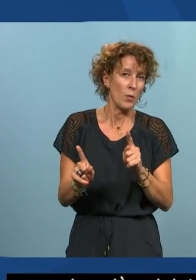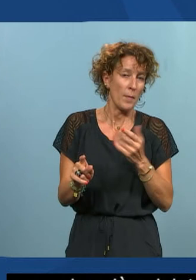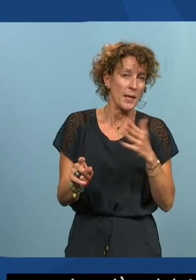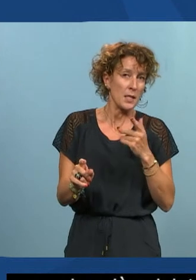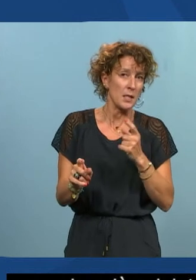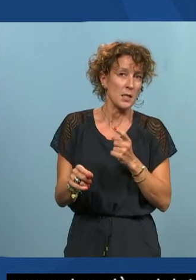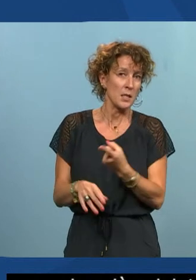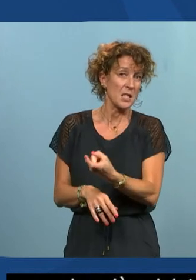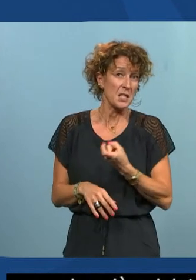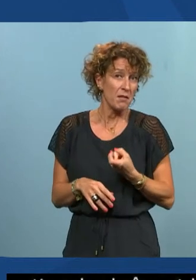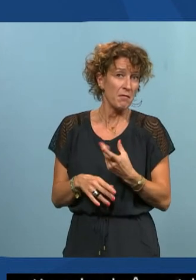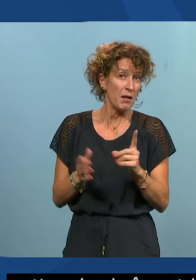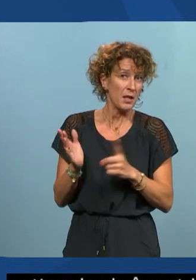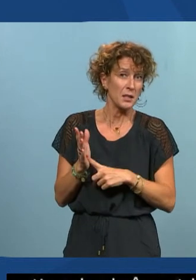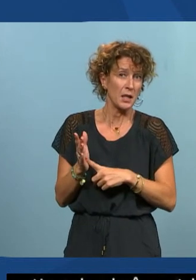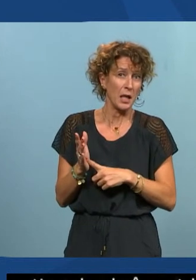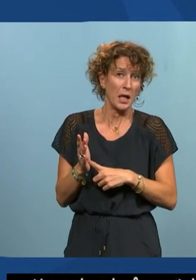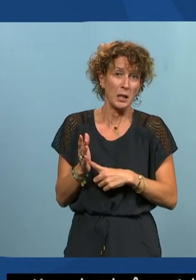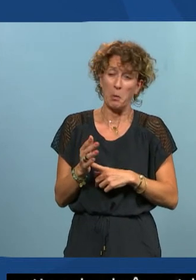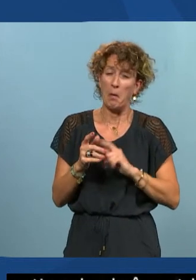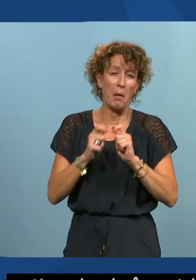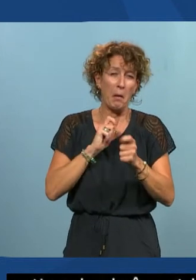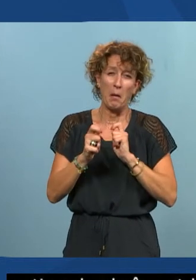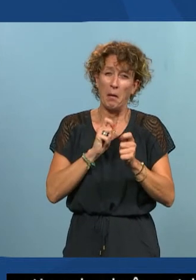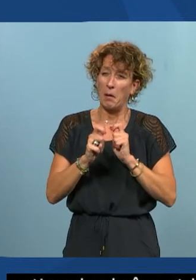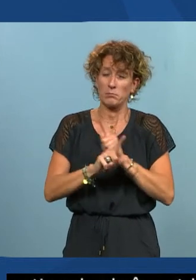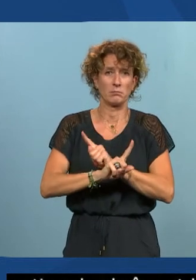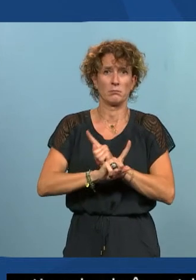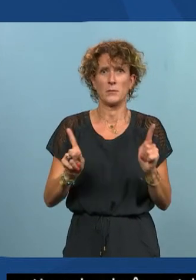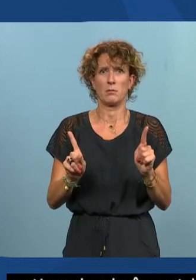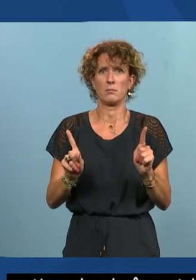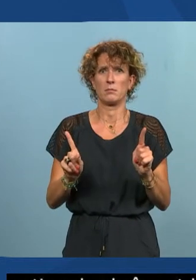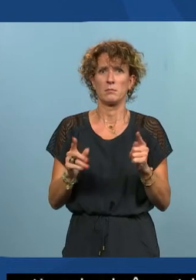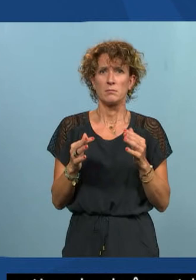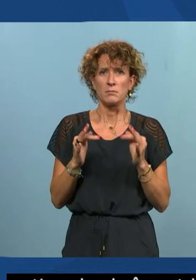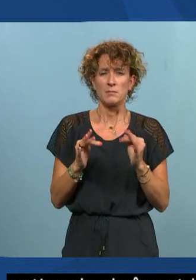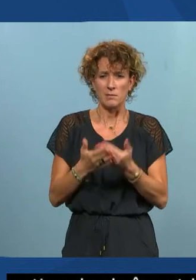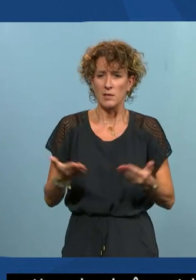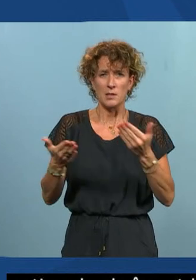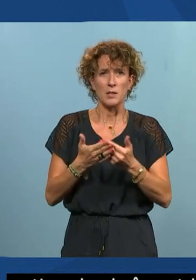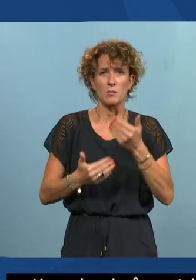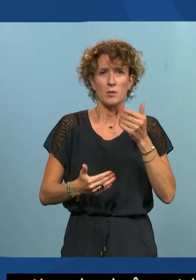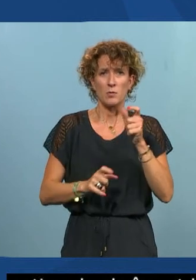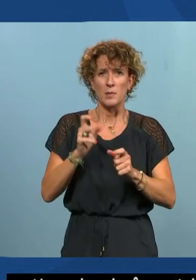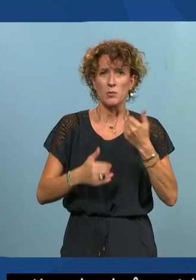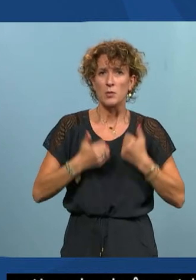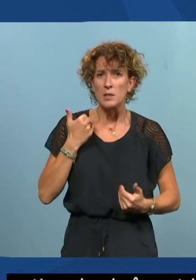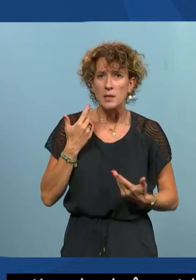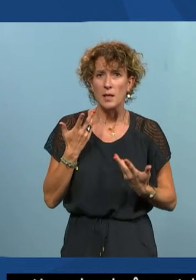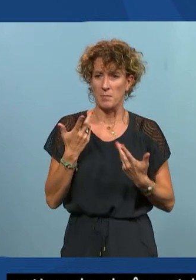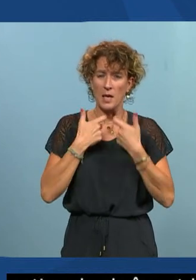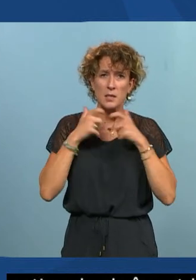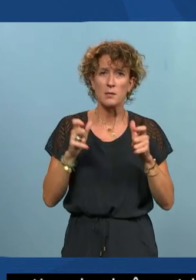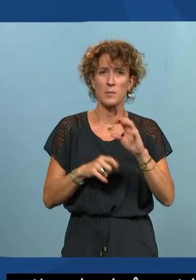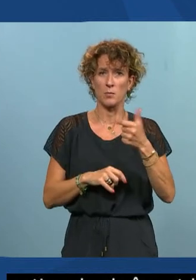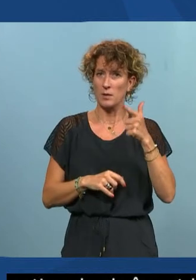'un droit non négociable des personnes en situation d'accessibilité en situation de handicap d'accéder au numérique